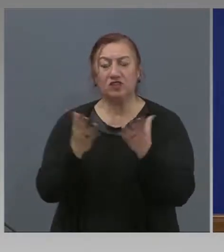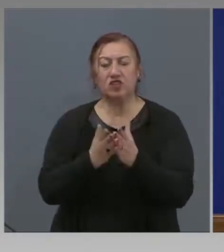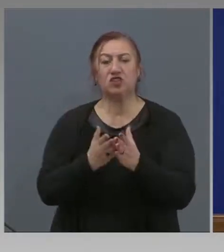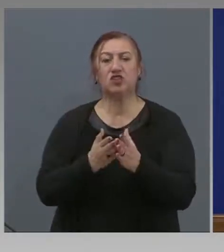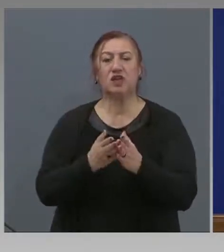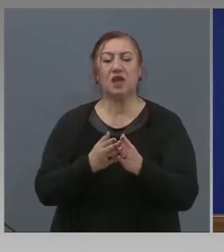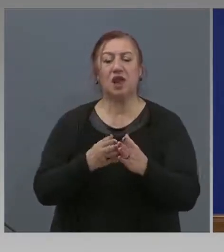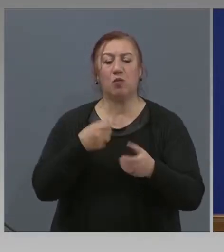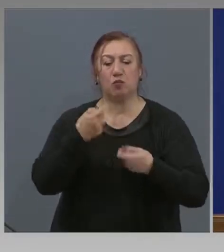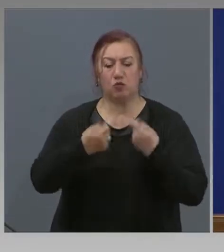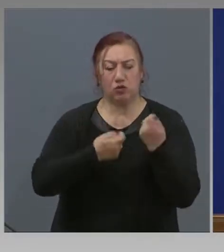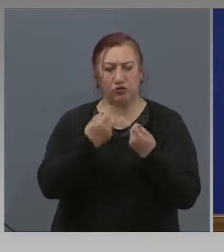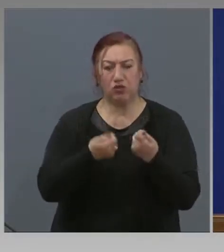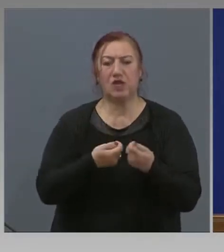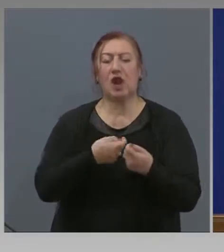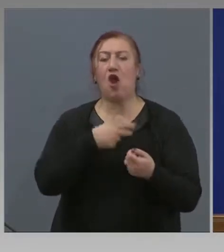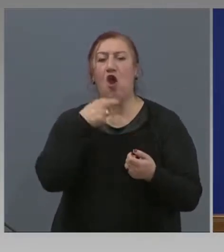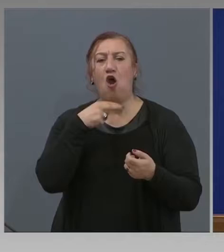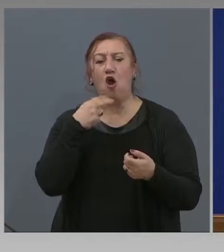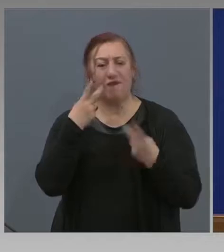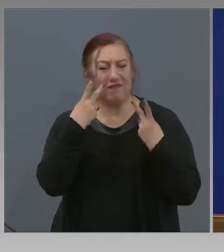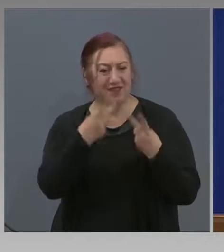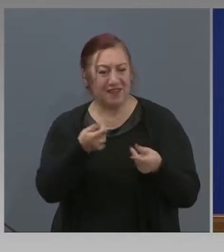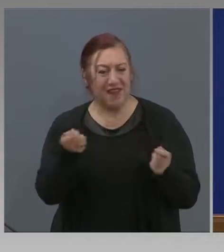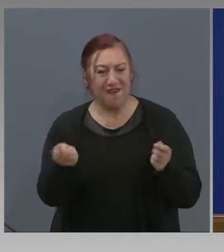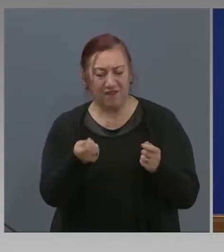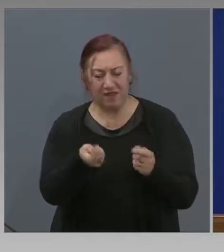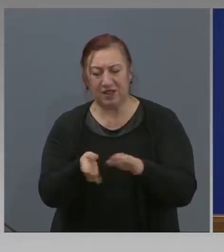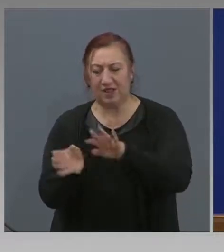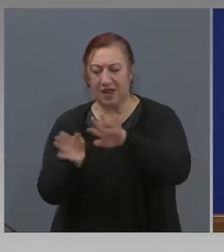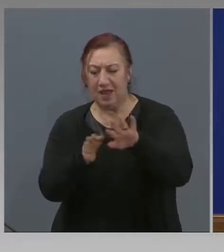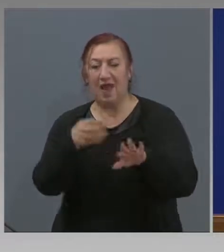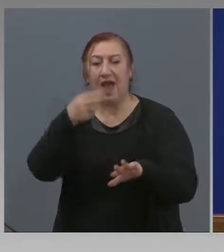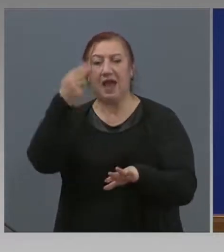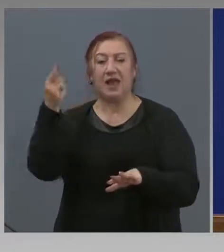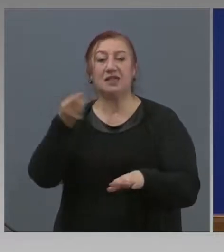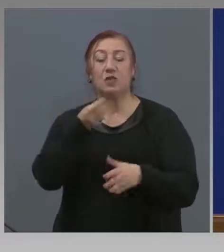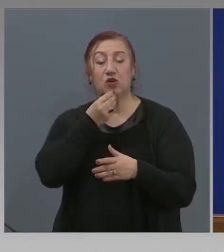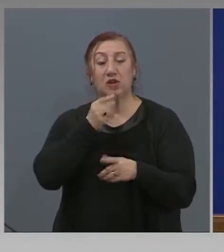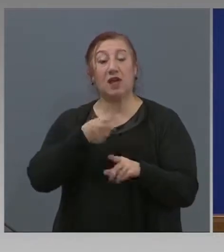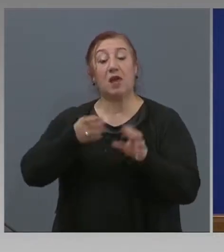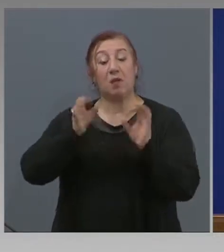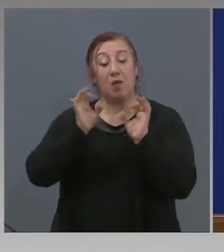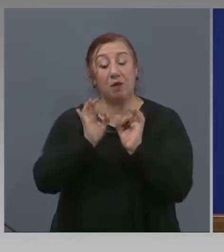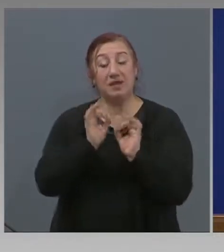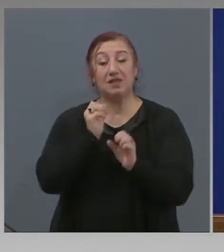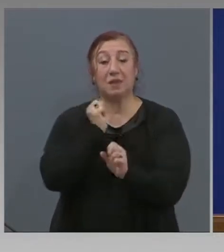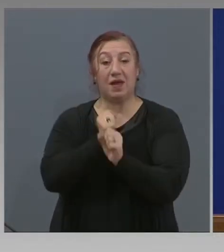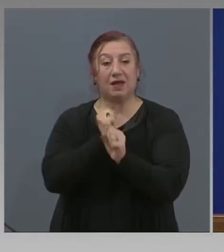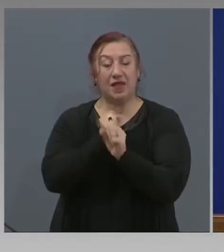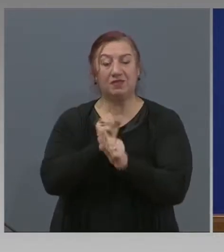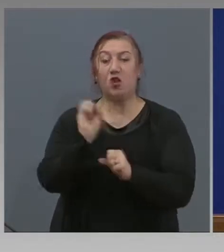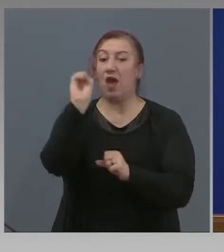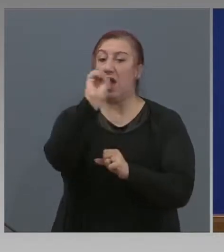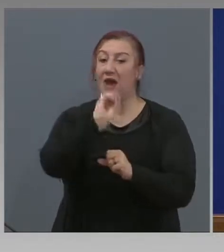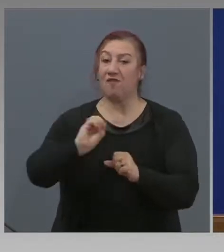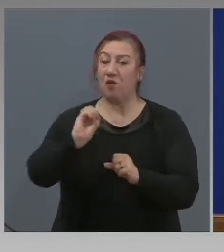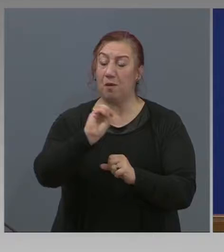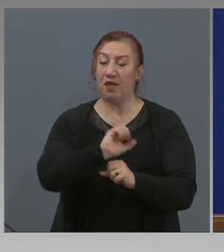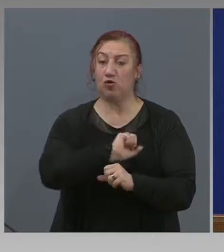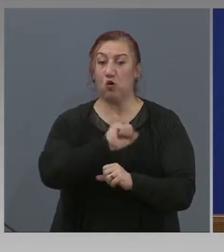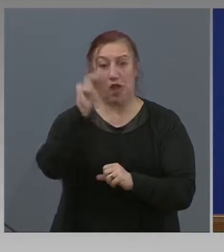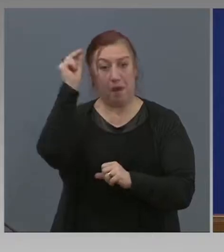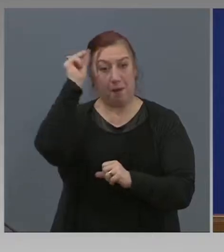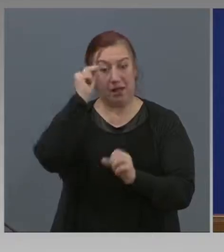Овцевъди, съгласно заповед на Агенцията по храните и по принцип действащото европейско и национално законодателство,